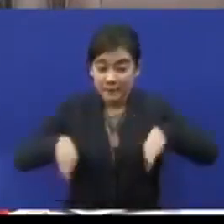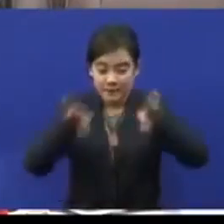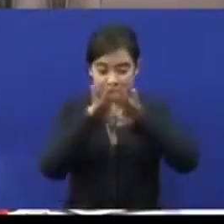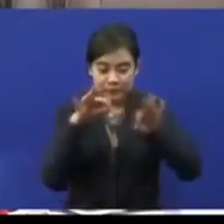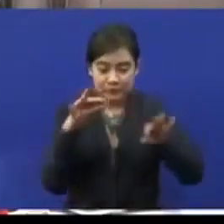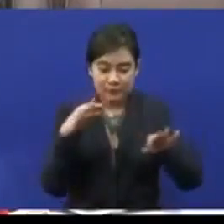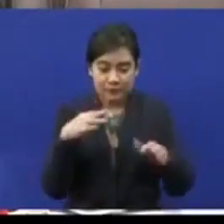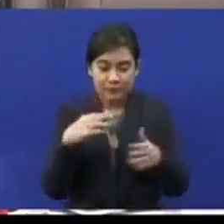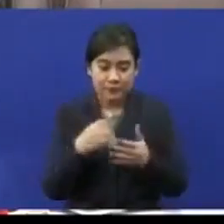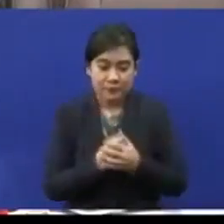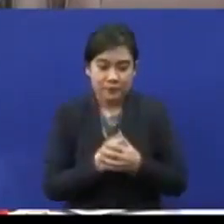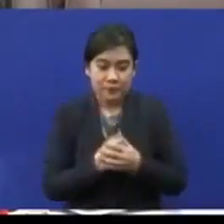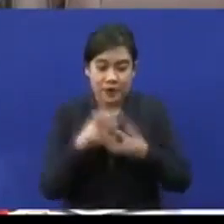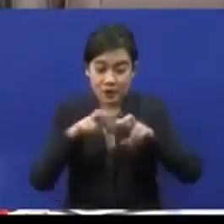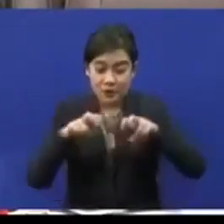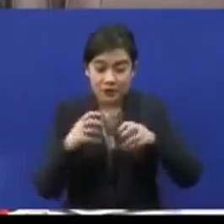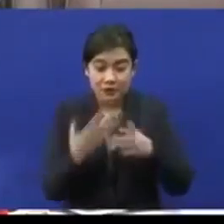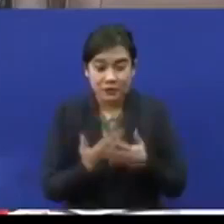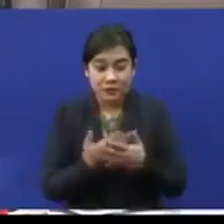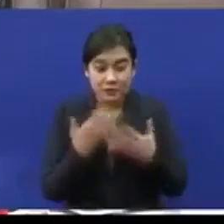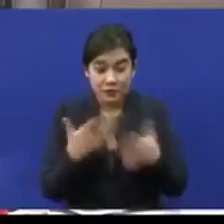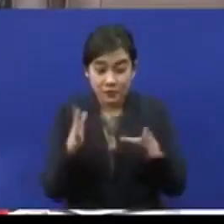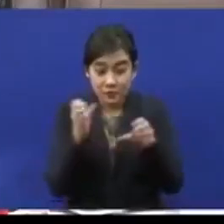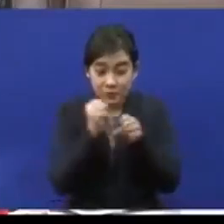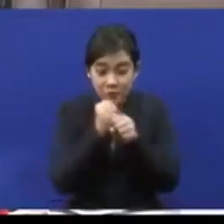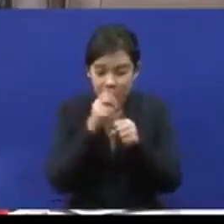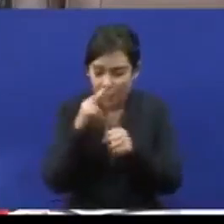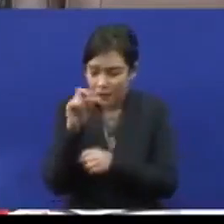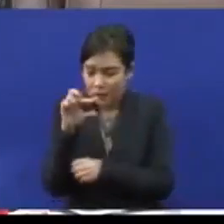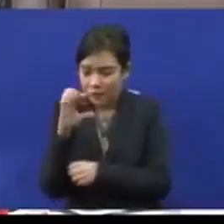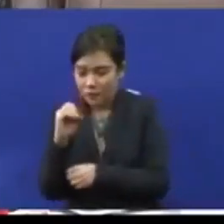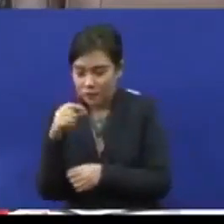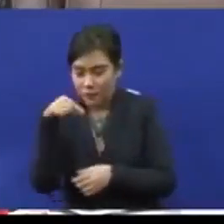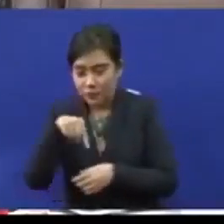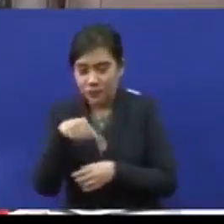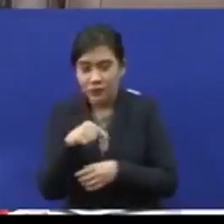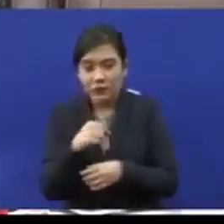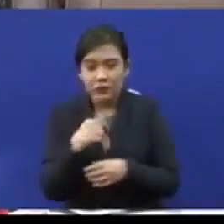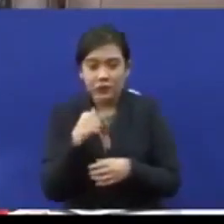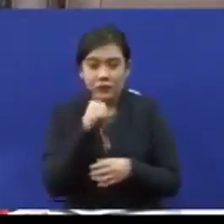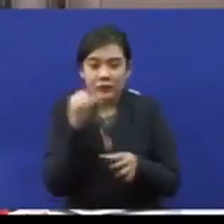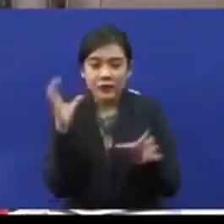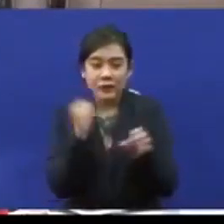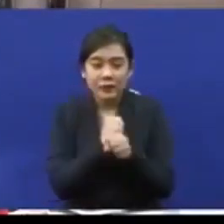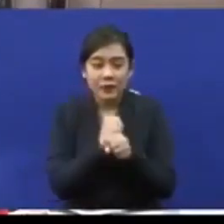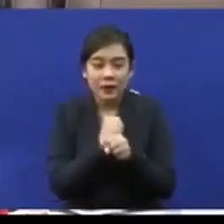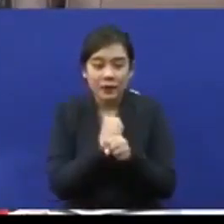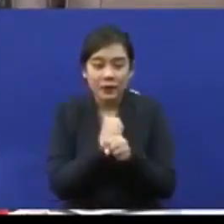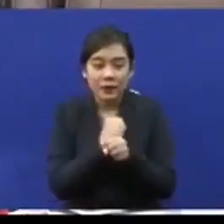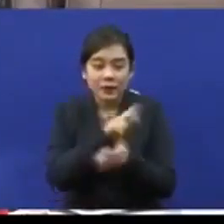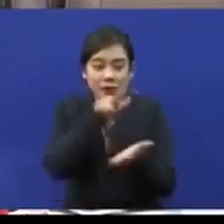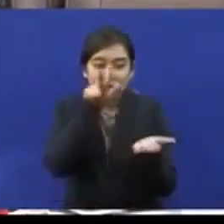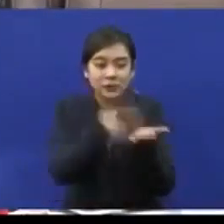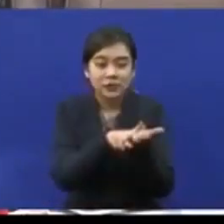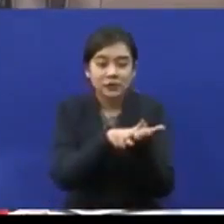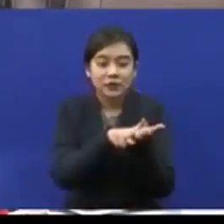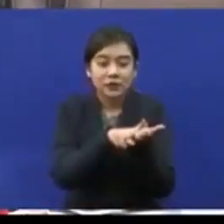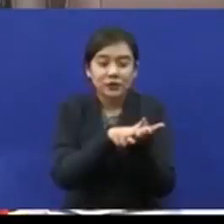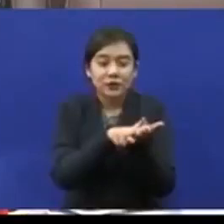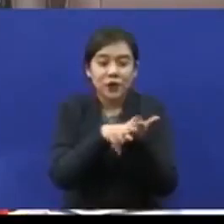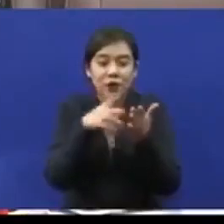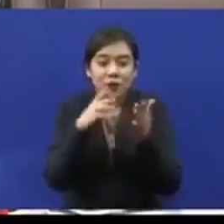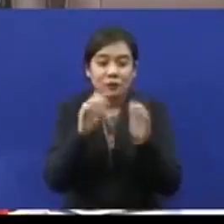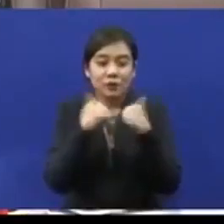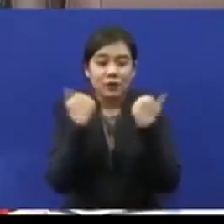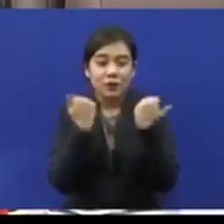dapati ialah kebanyakan NGO-NGO ini tidak dapat status organisasi sebagai badan amal yang boleh